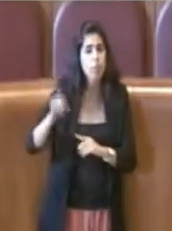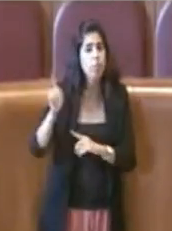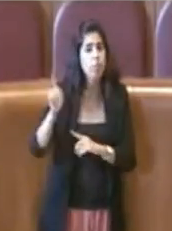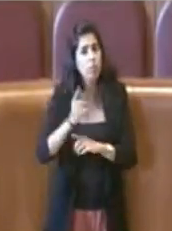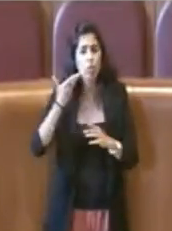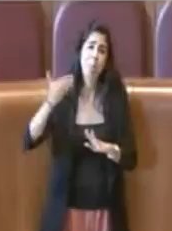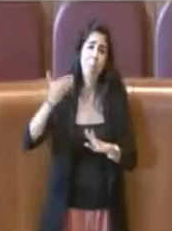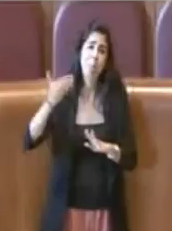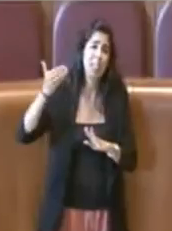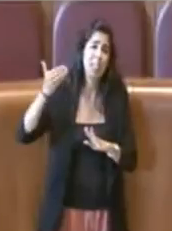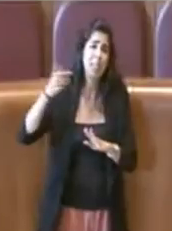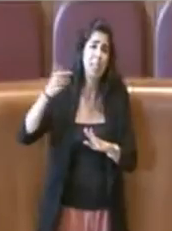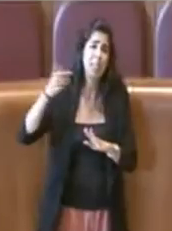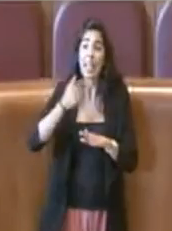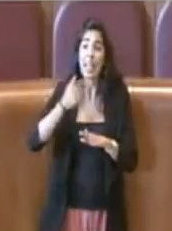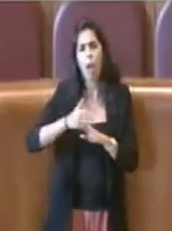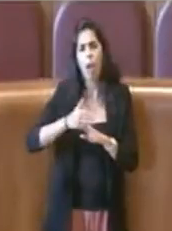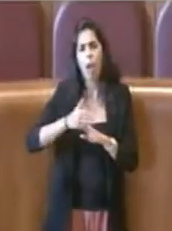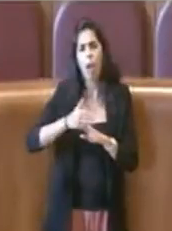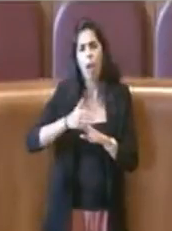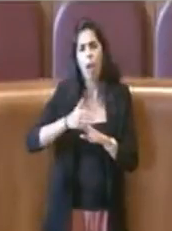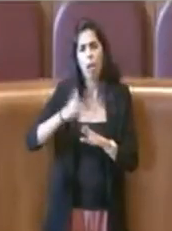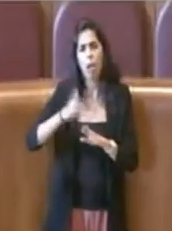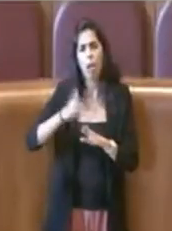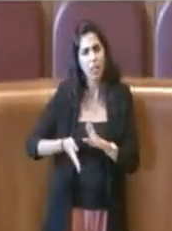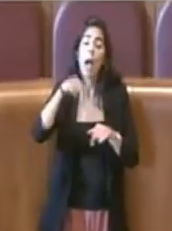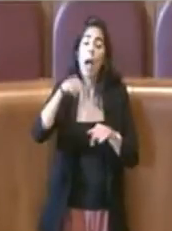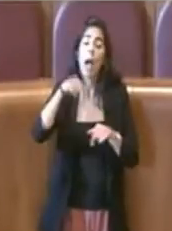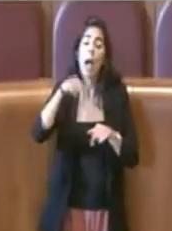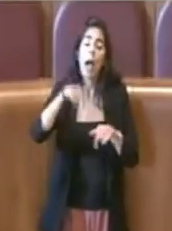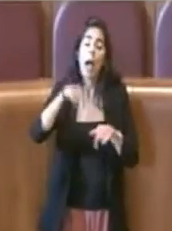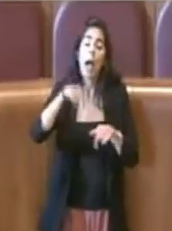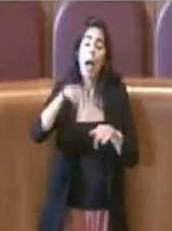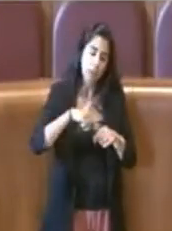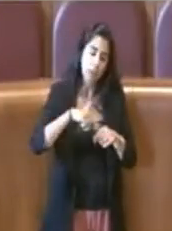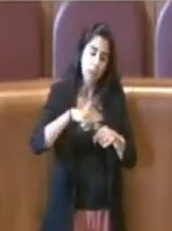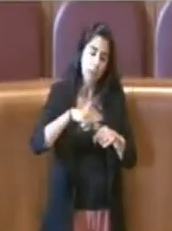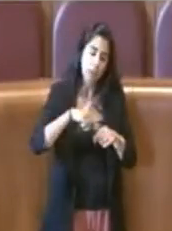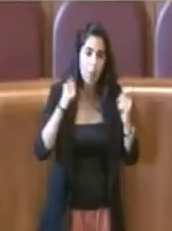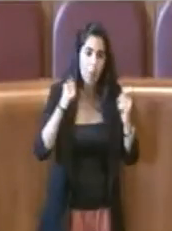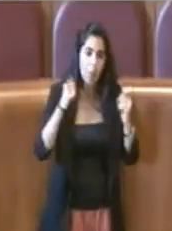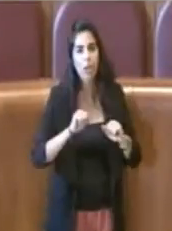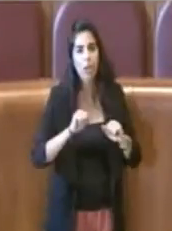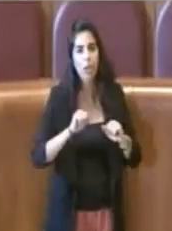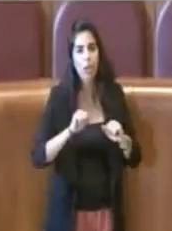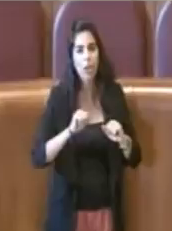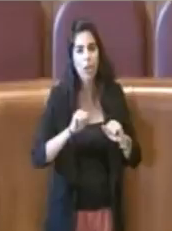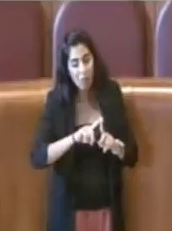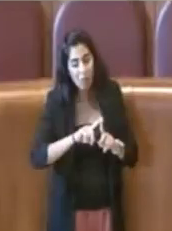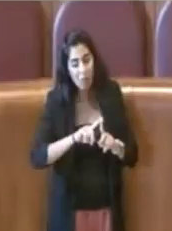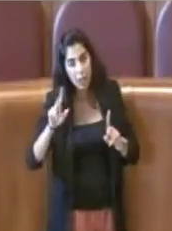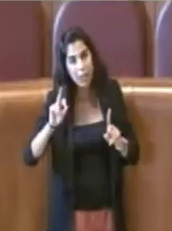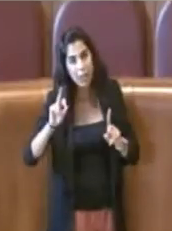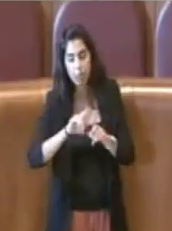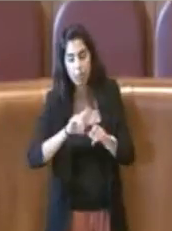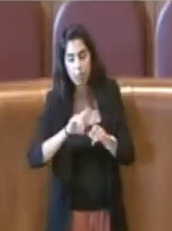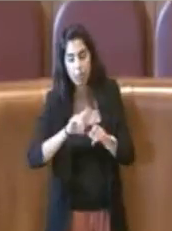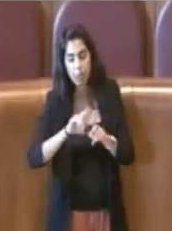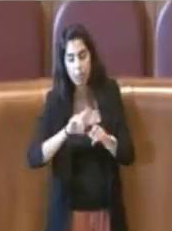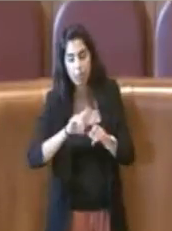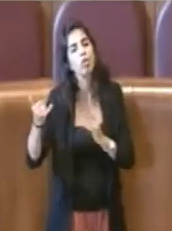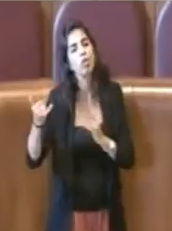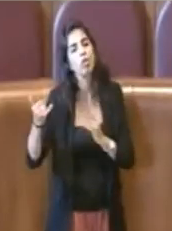'opportunità di dilatare i tempi fino a settembre, al 30 settembre, dicembre era